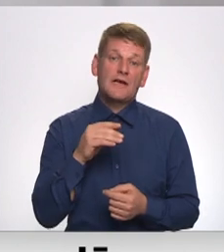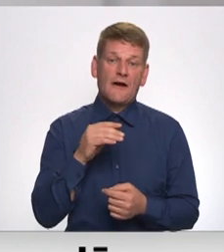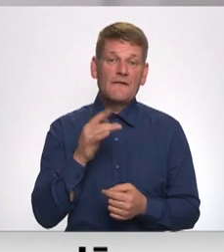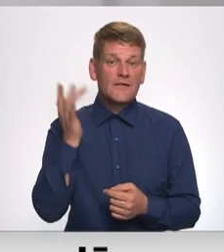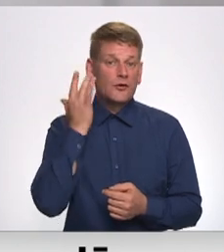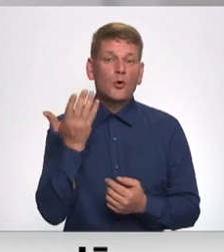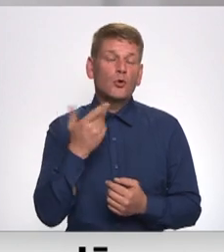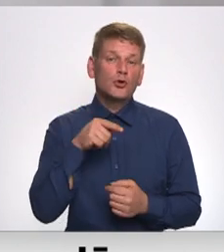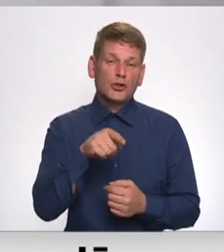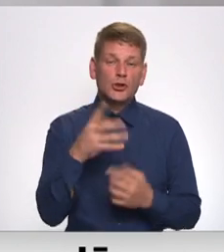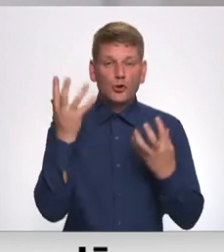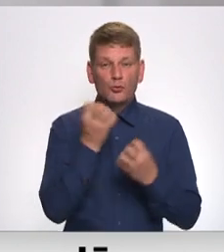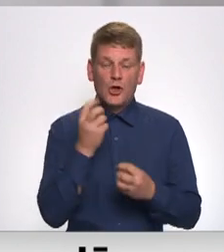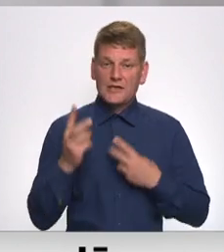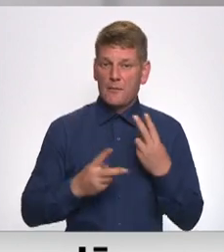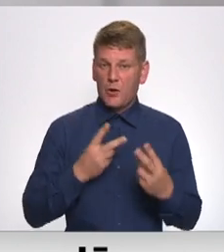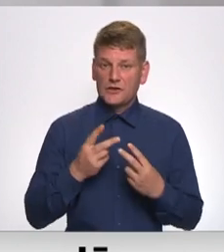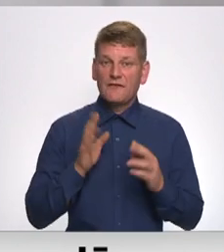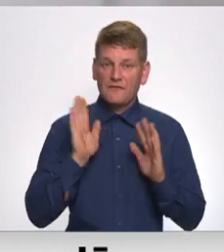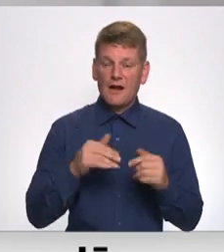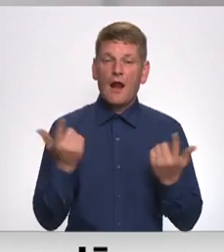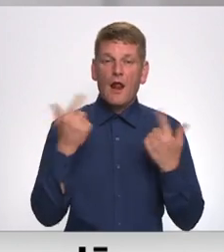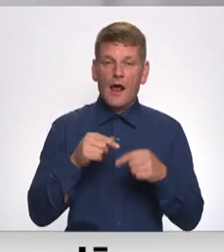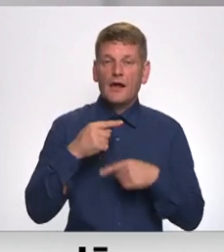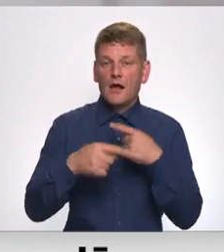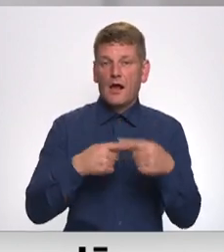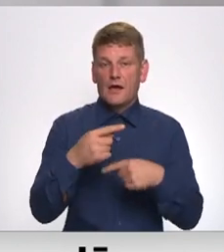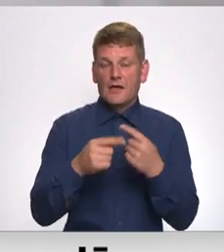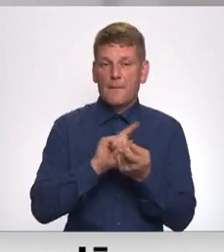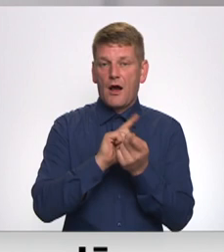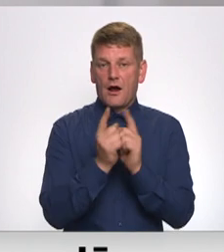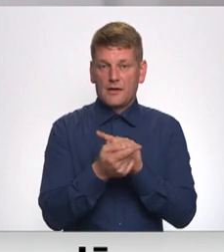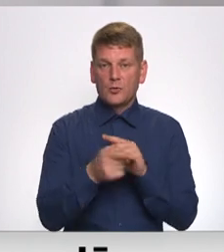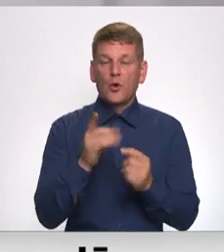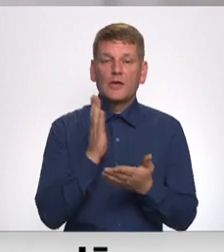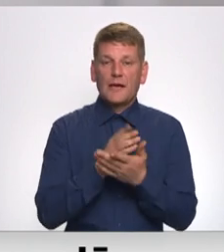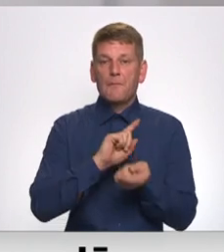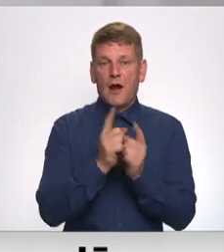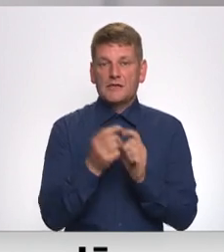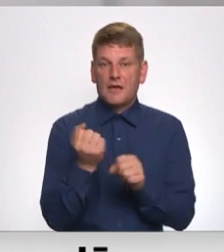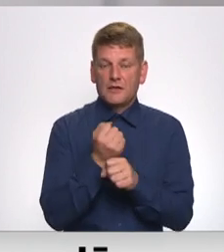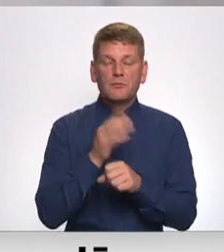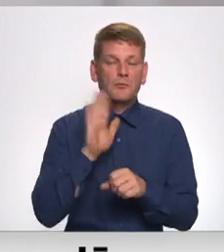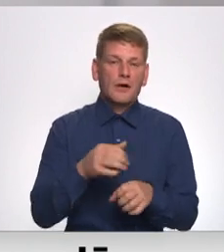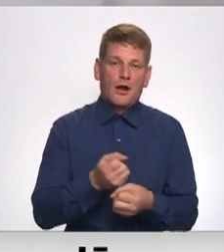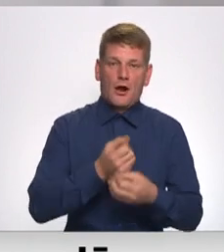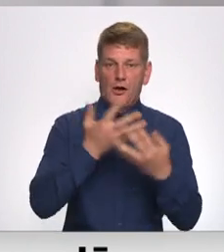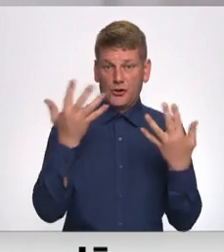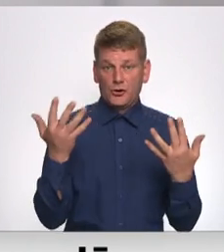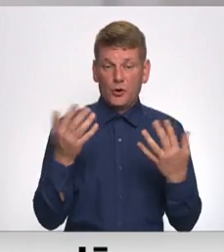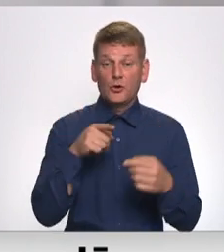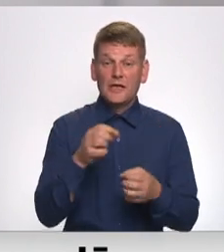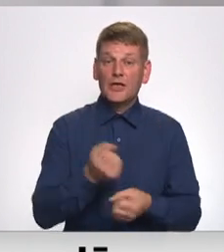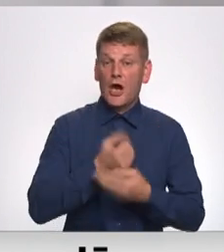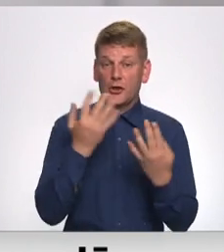kur šīs tumšās emocijas var laika gaitā pārtapt un tikt pārstrādāt par kaut ko gaišu. Un tad